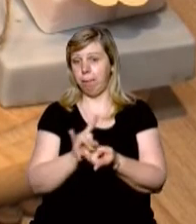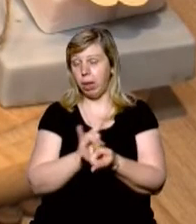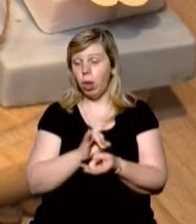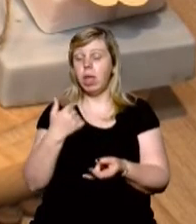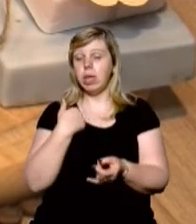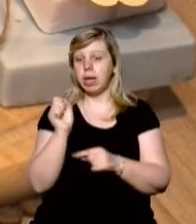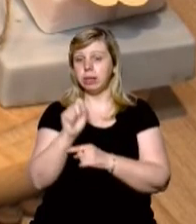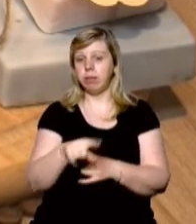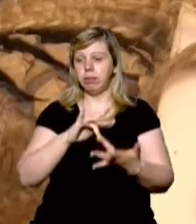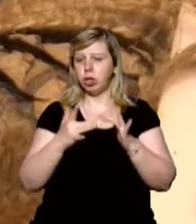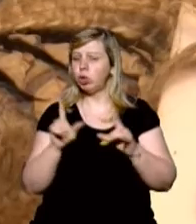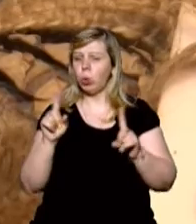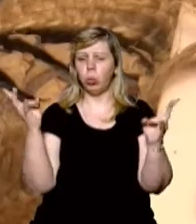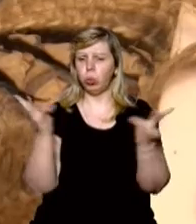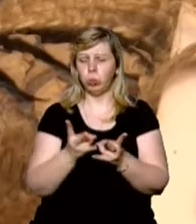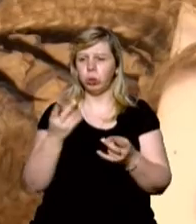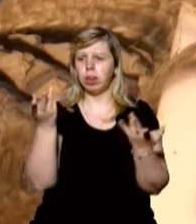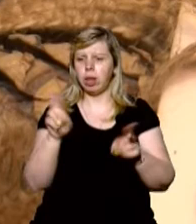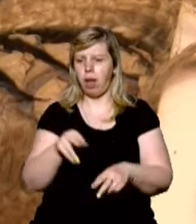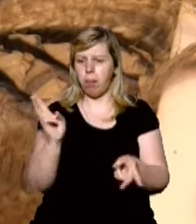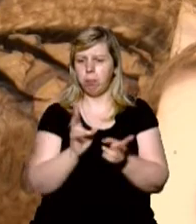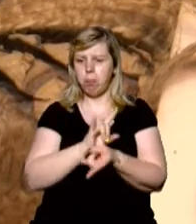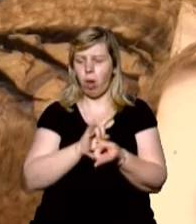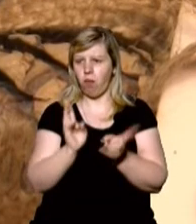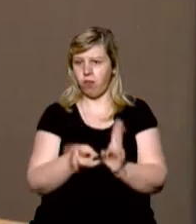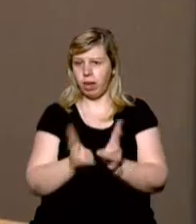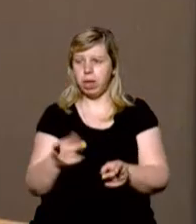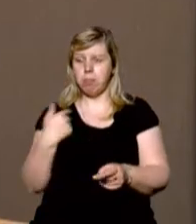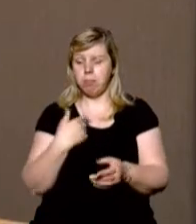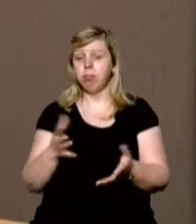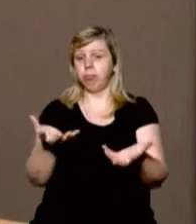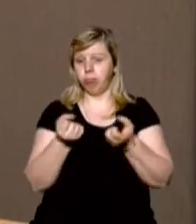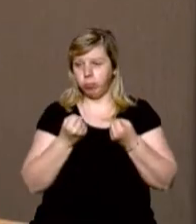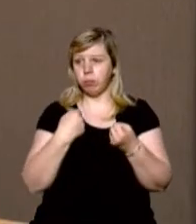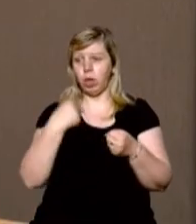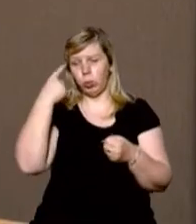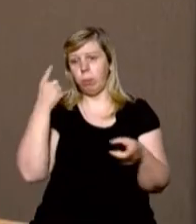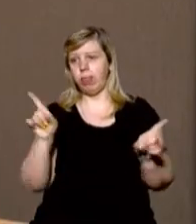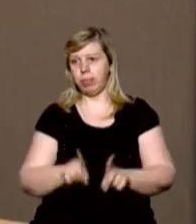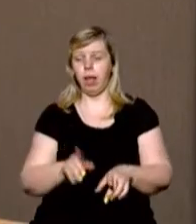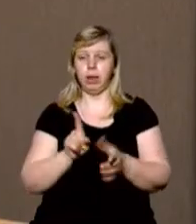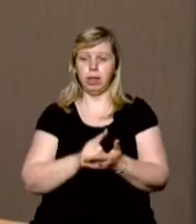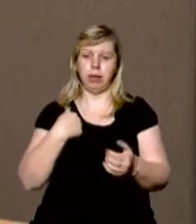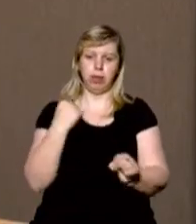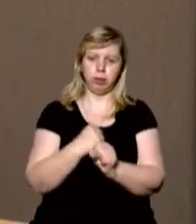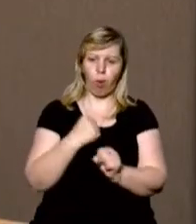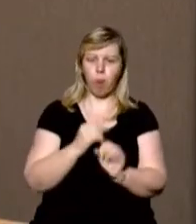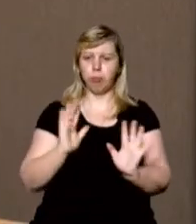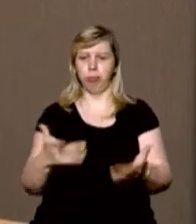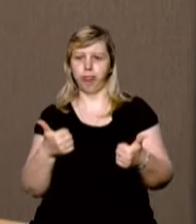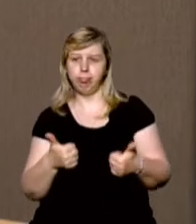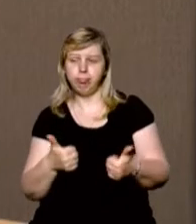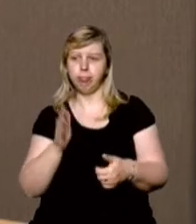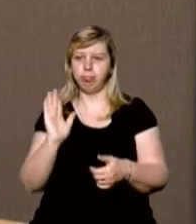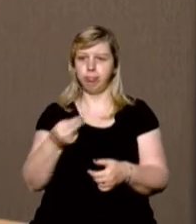Я замовила в інтернеті все необхідне для миловаріння. Мені прийшло і я думаю, так, все, зараз я зроблю і буде так